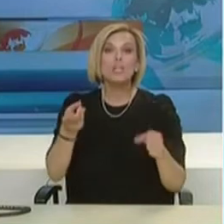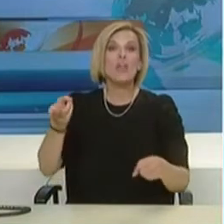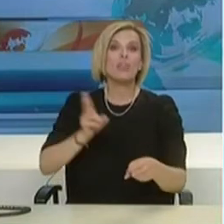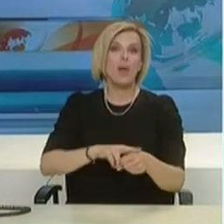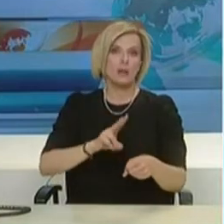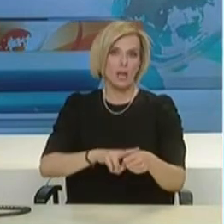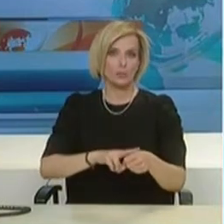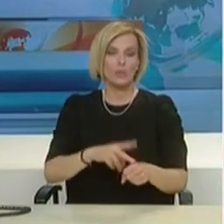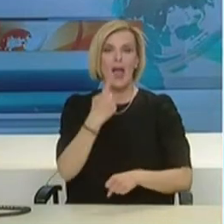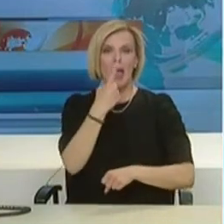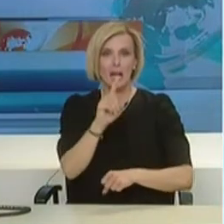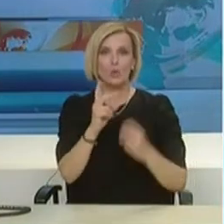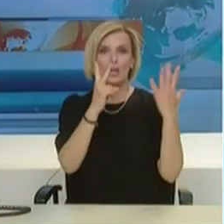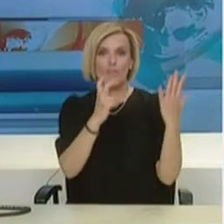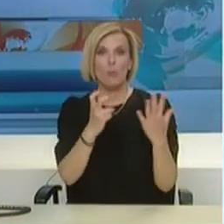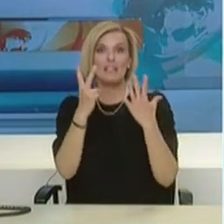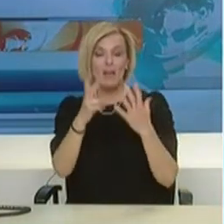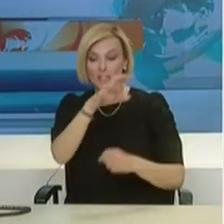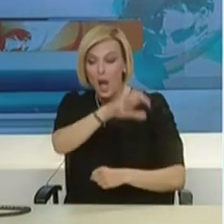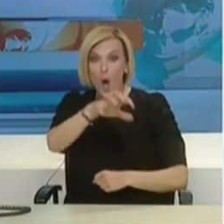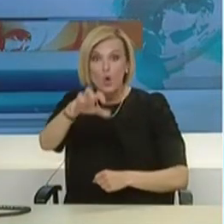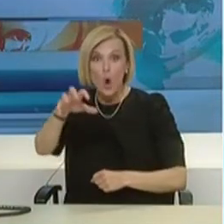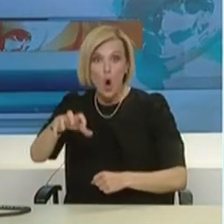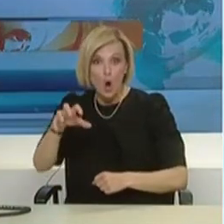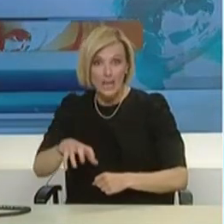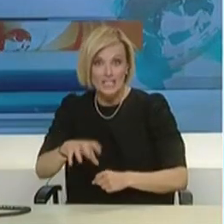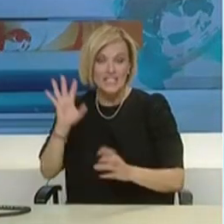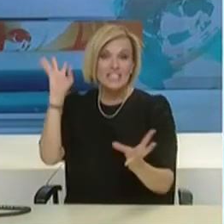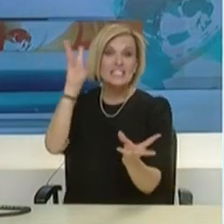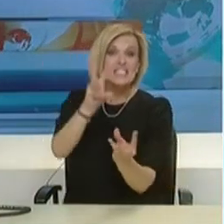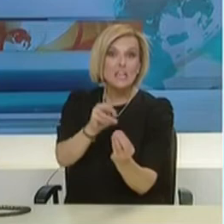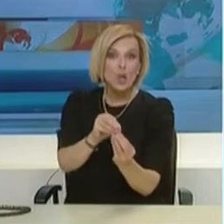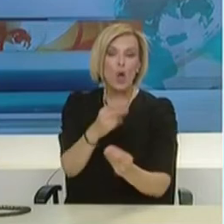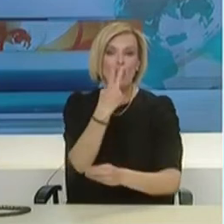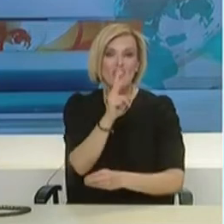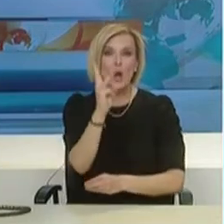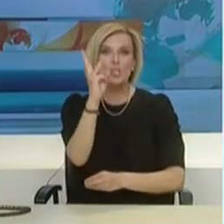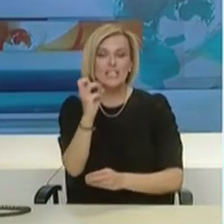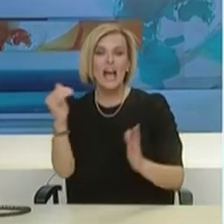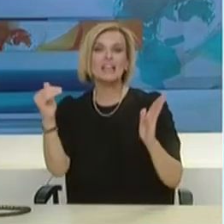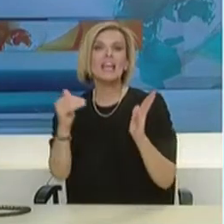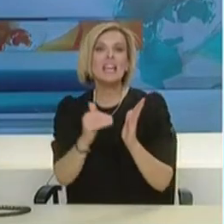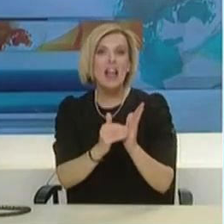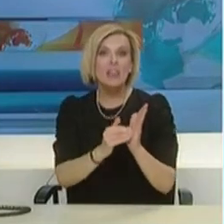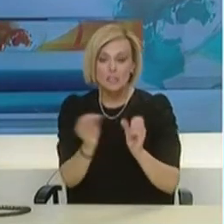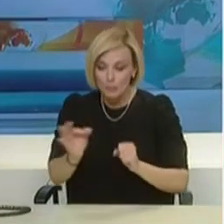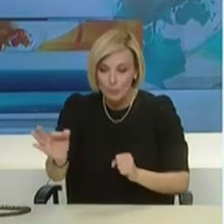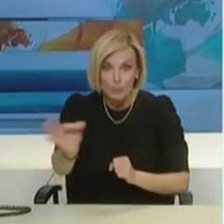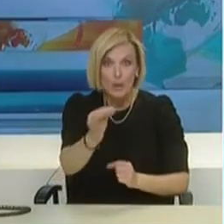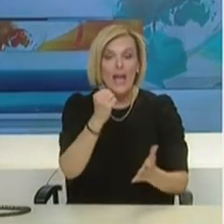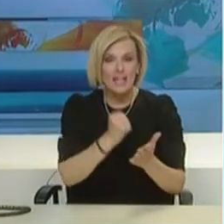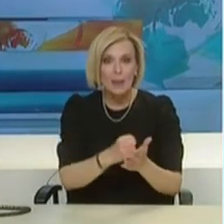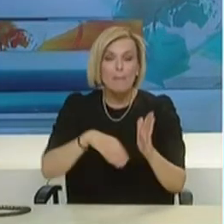177 χώρες έχουν πλέον περισσότερα από 230.000 καταγεγραμμένα κρούσματα και πάνω από 9.300 θανάτους.